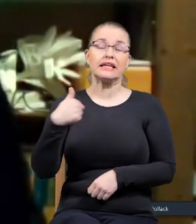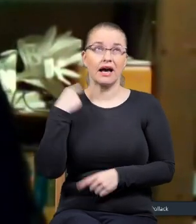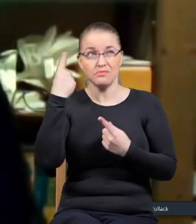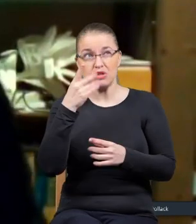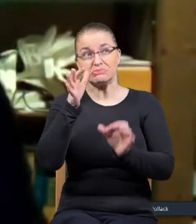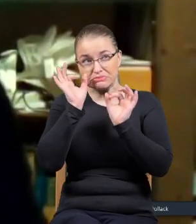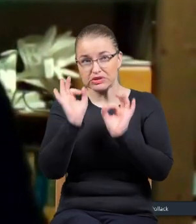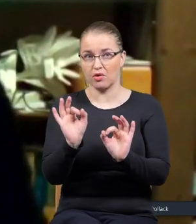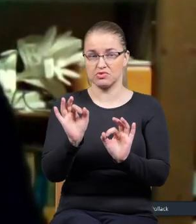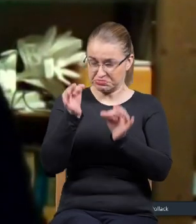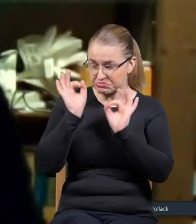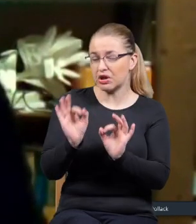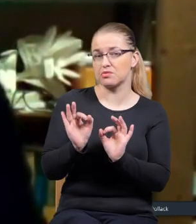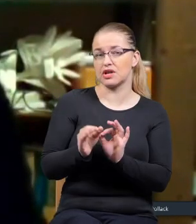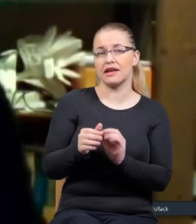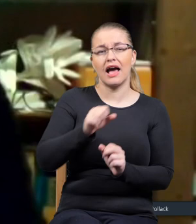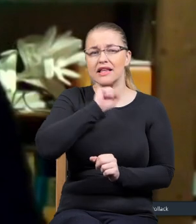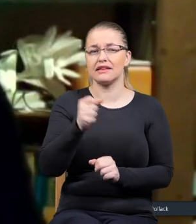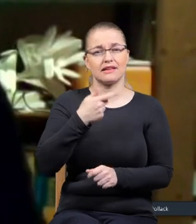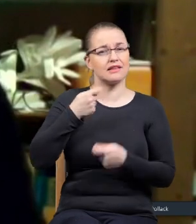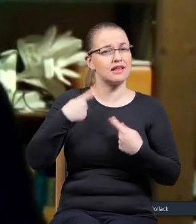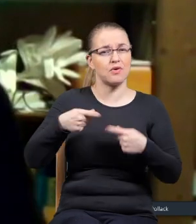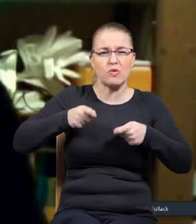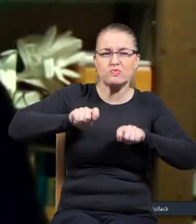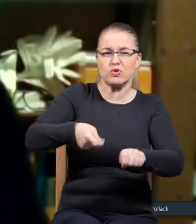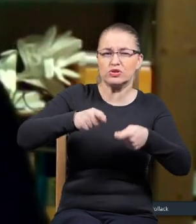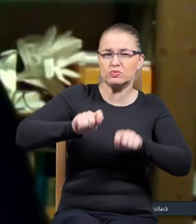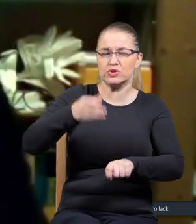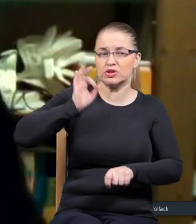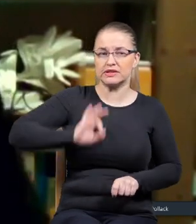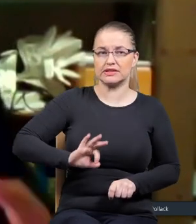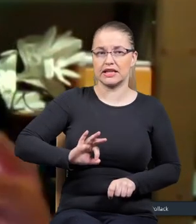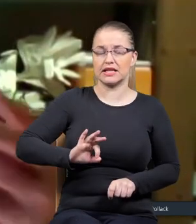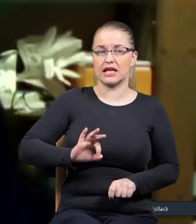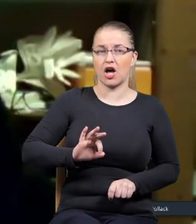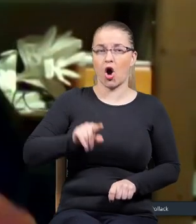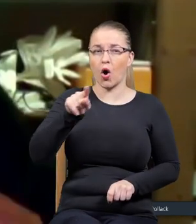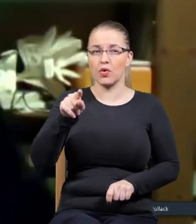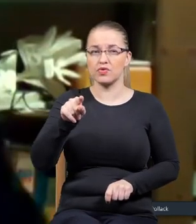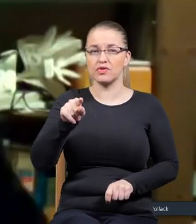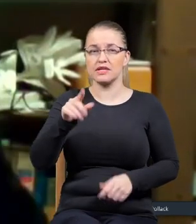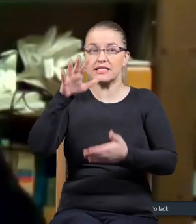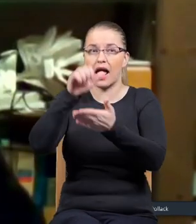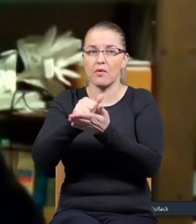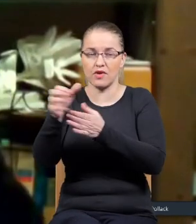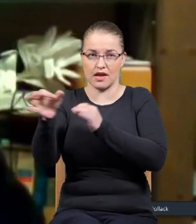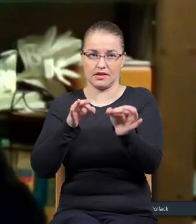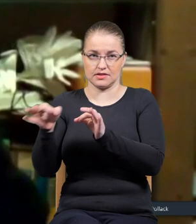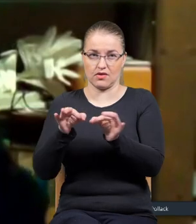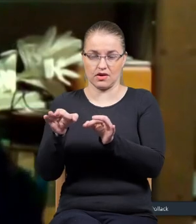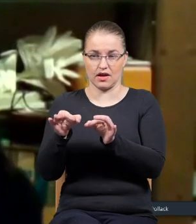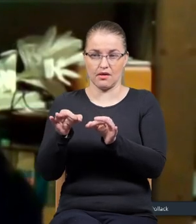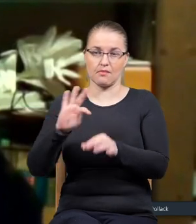dobrze, to dobrze. Ja nigdy nie zmusiłem mojego, mojego syna, żeby on że zamówił właśnie tą historią